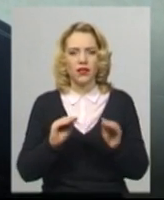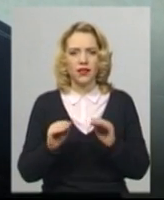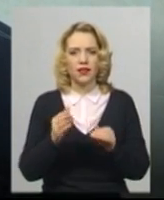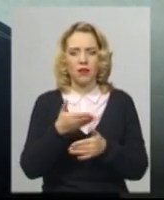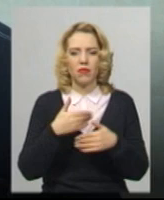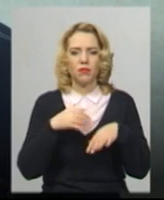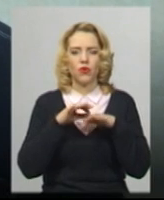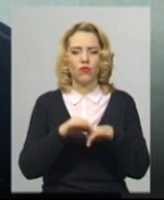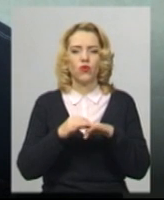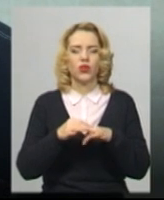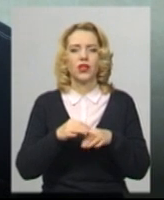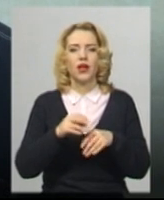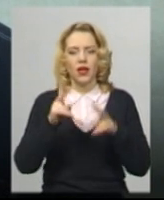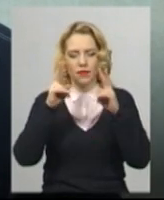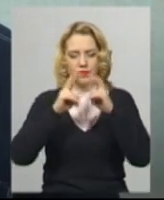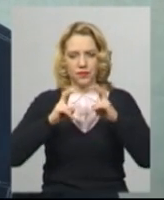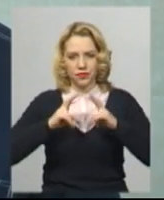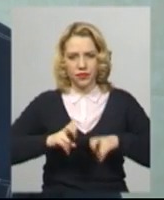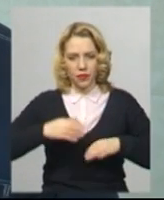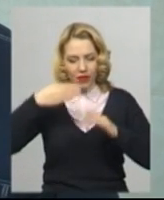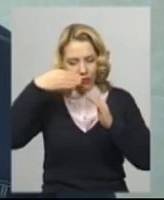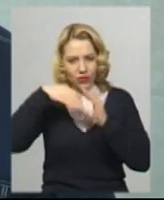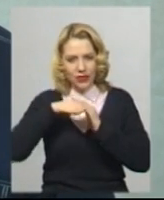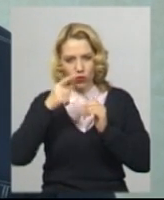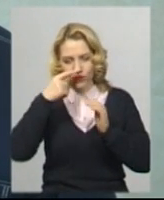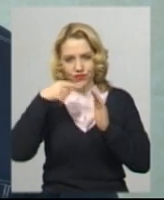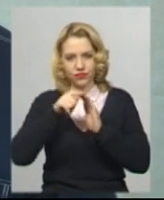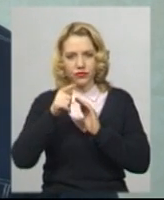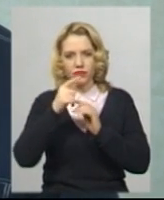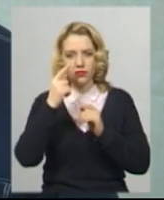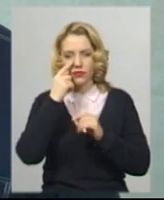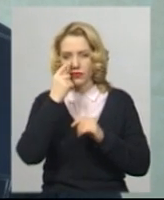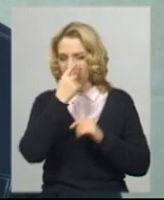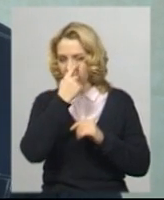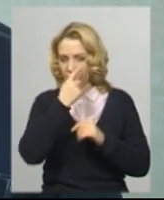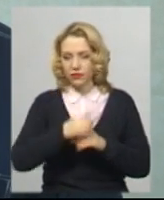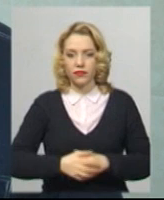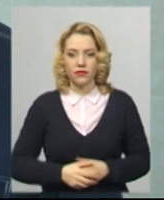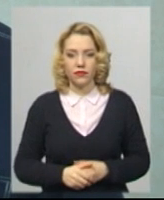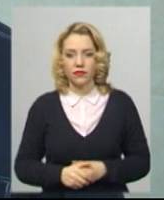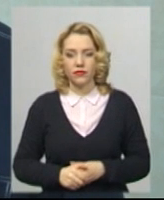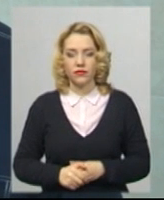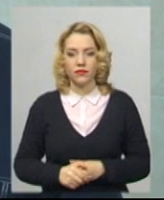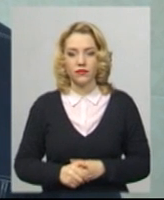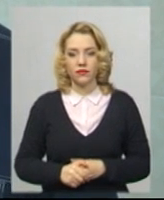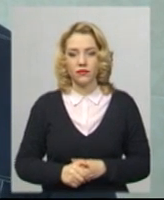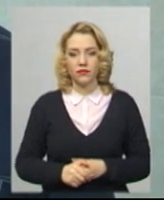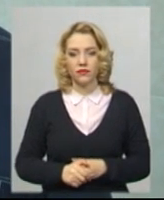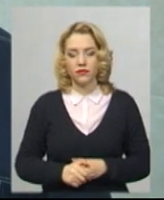відеоантоскопічні ринохірургічні операції на порожнинах носу,